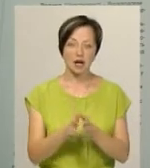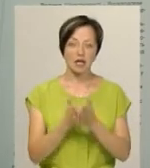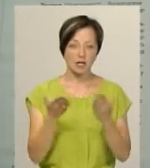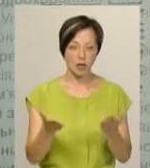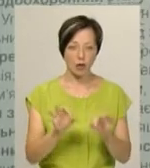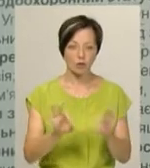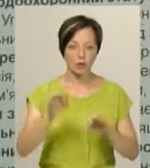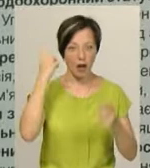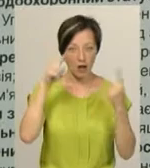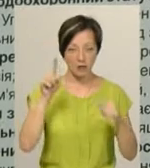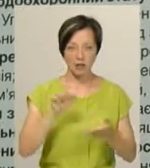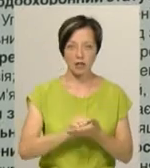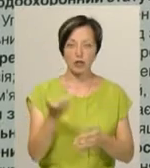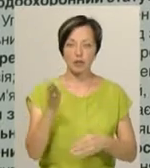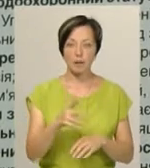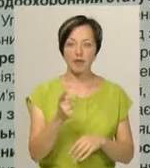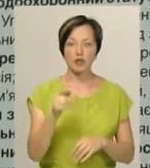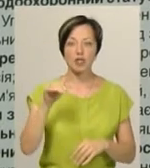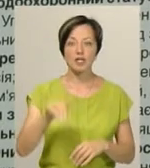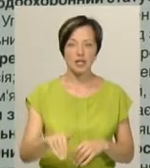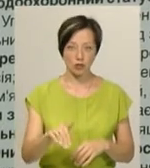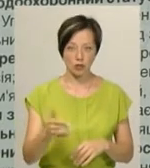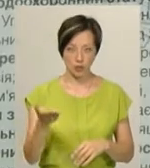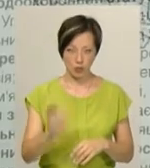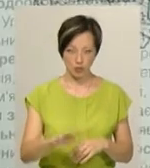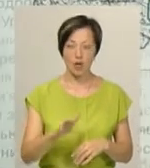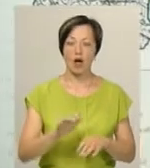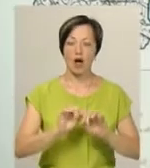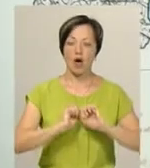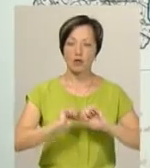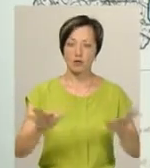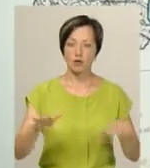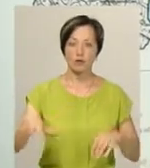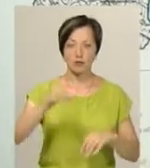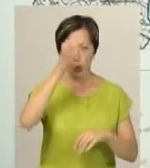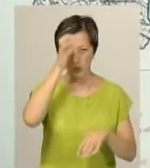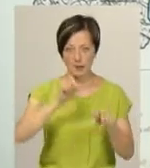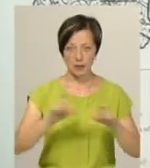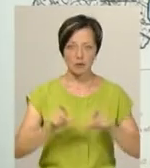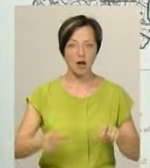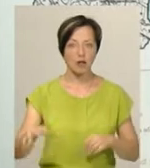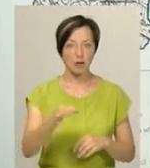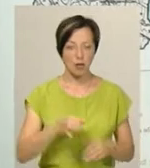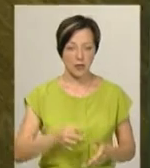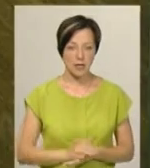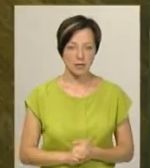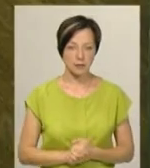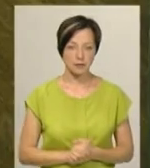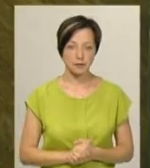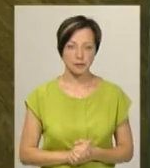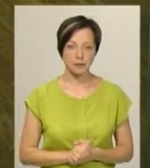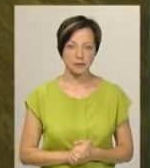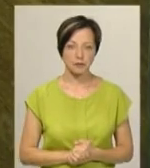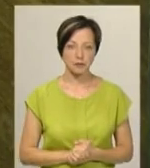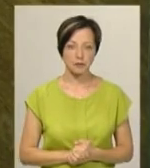розповіли її авторки, вийшла тиражем у півтори тисячі примірників. Її розповсюдять по освітнім закладам області. Ярослава Антошевська,